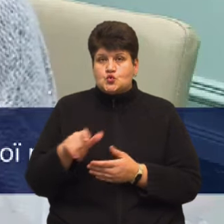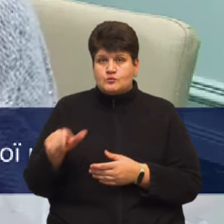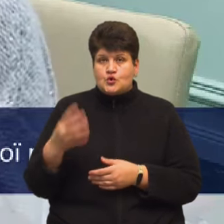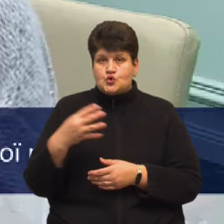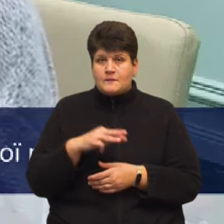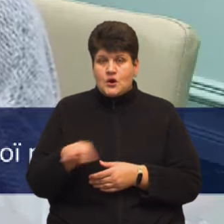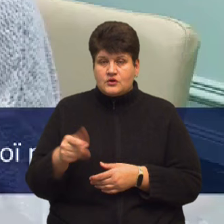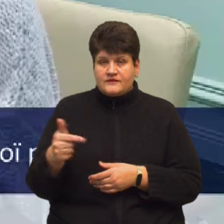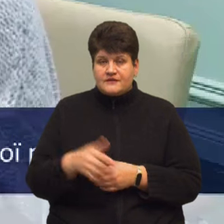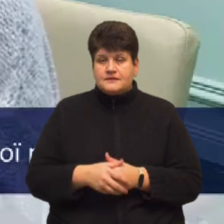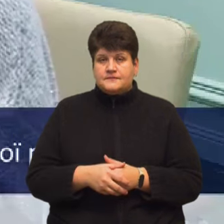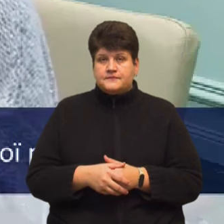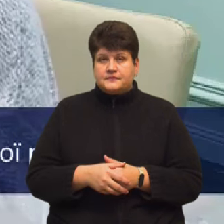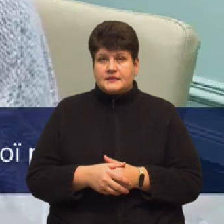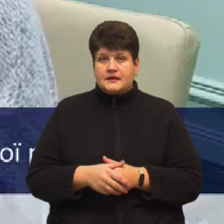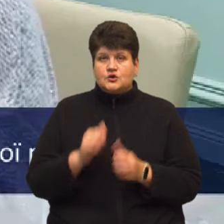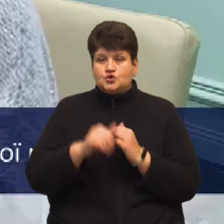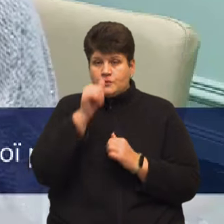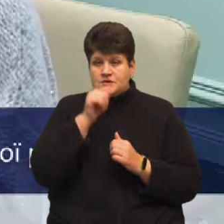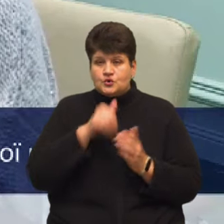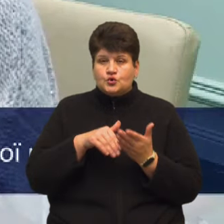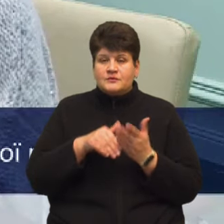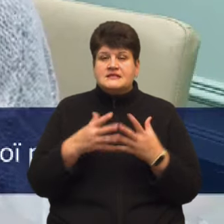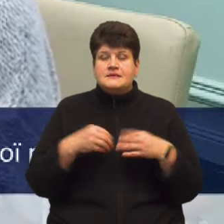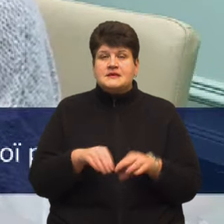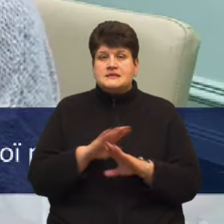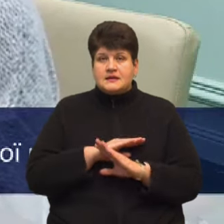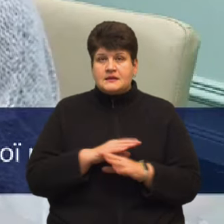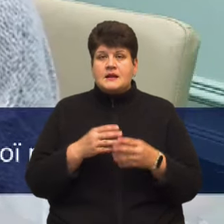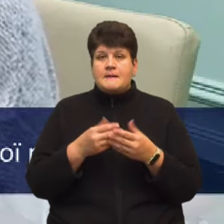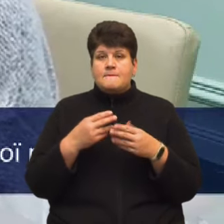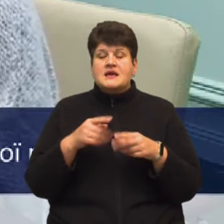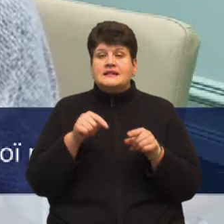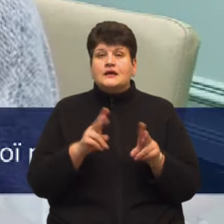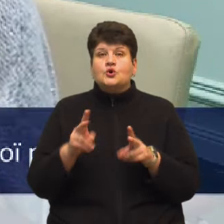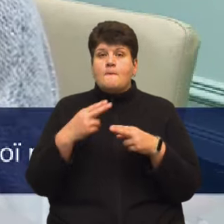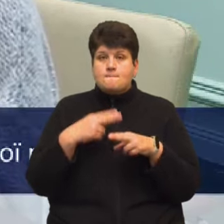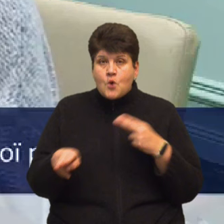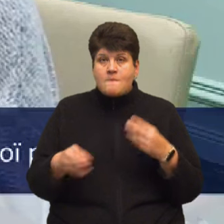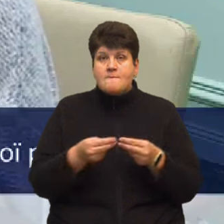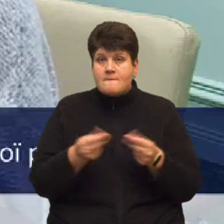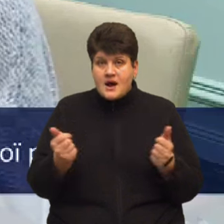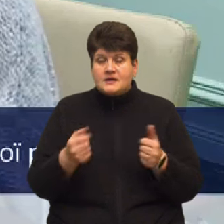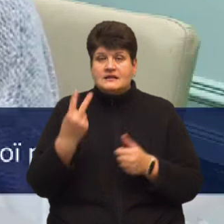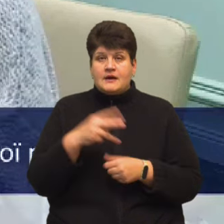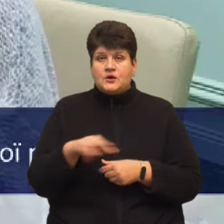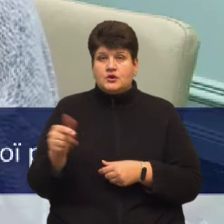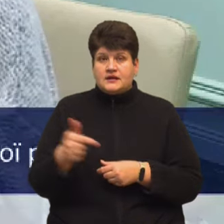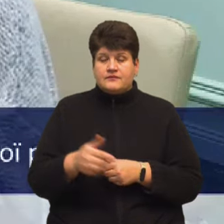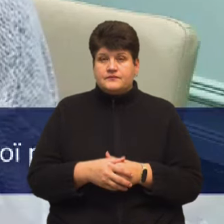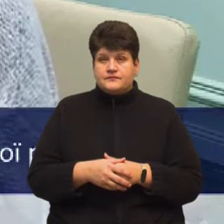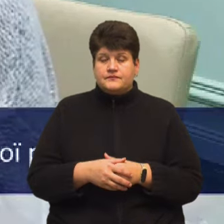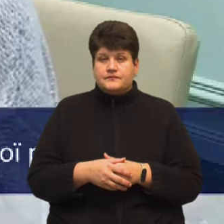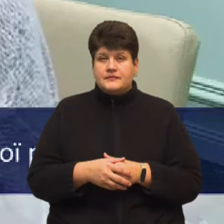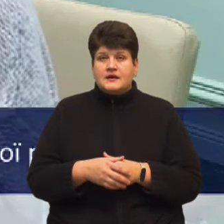мільйонів гривень. На щомісячну допомогу сім'ям загірнувся пропав від тих, які пропали без висті – 2 мільйони гривень. Дання